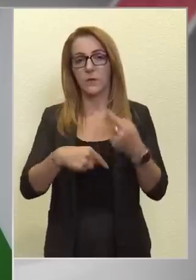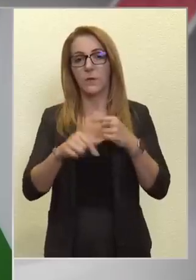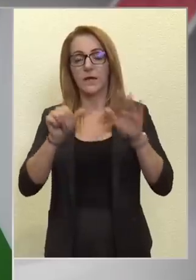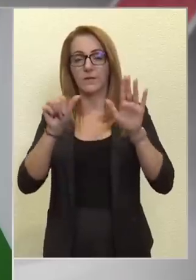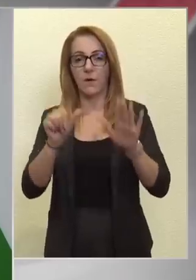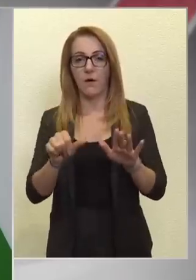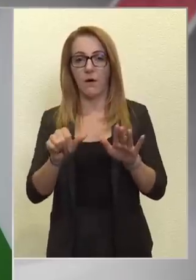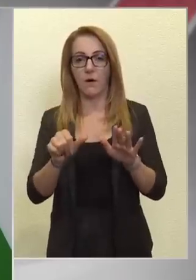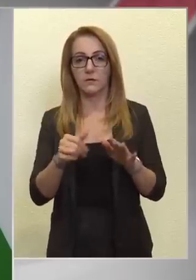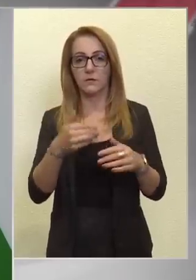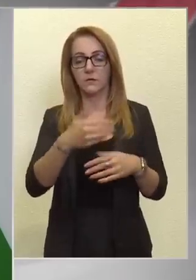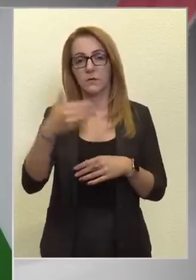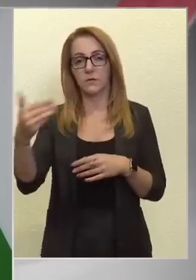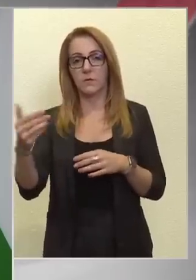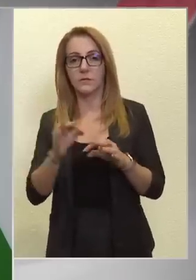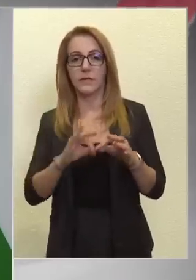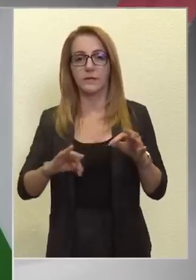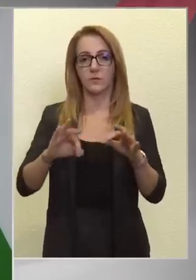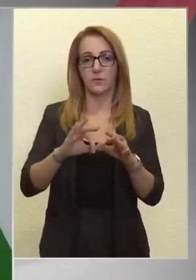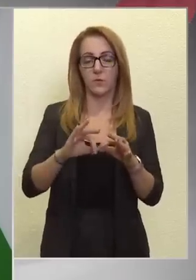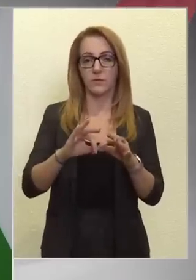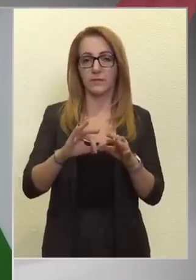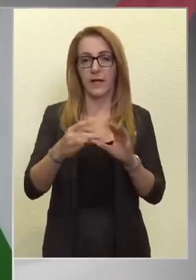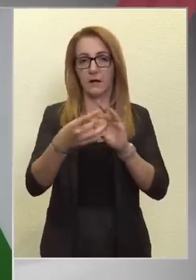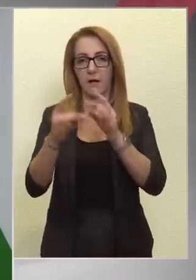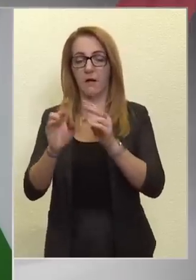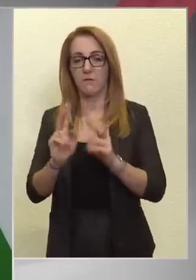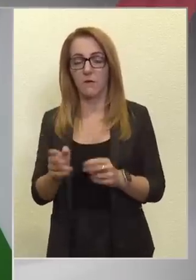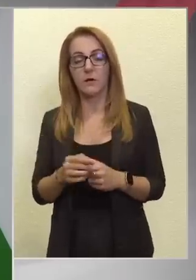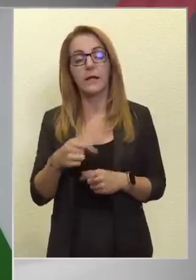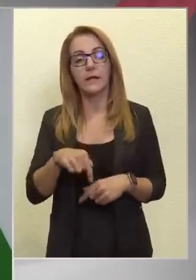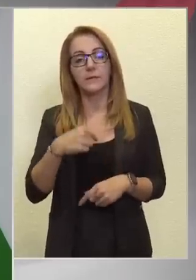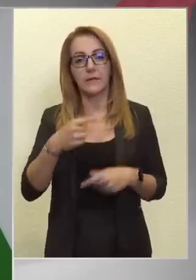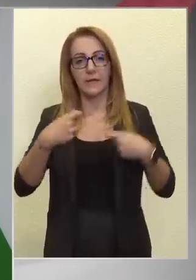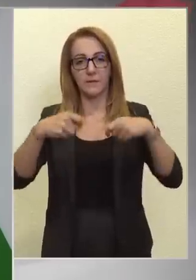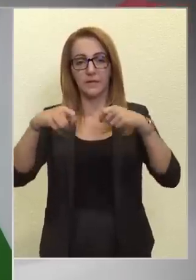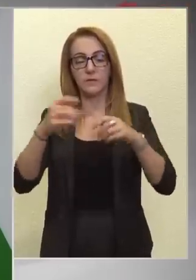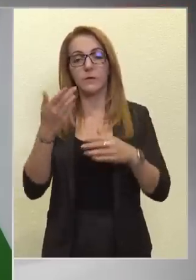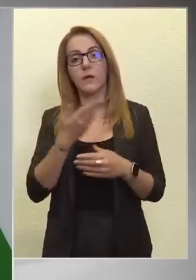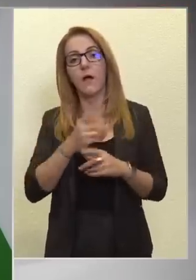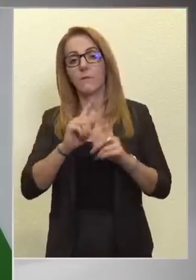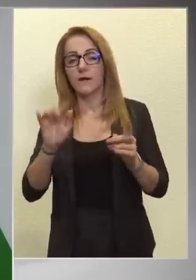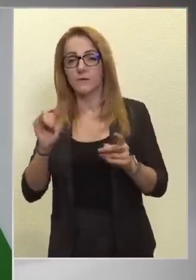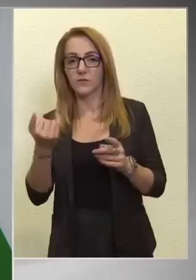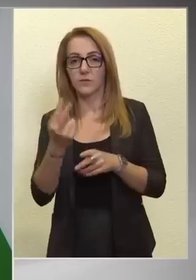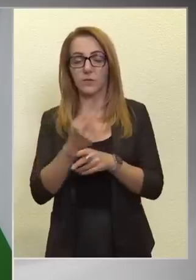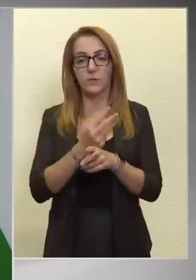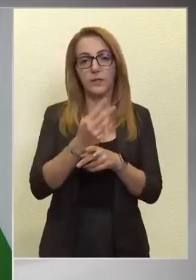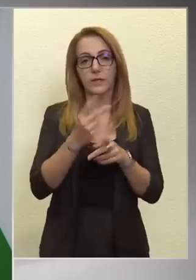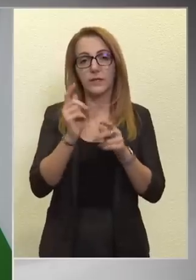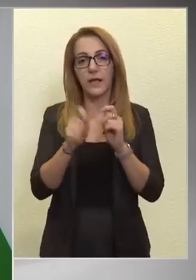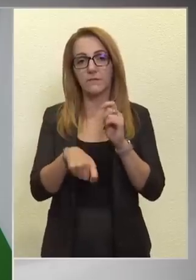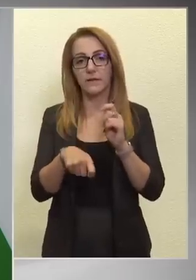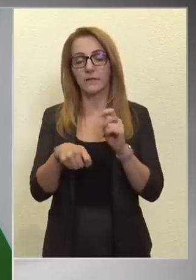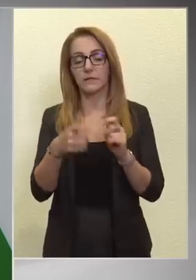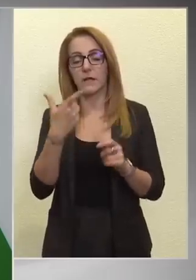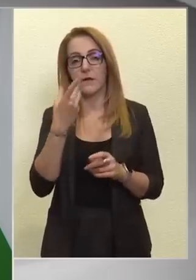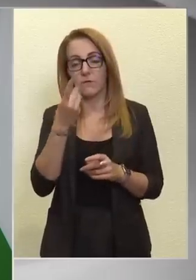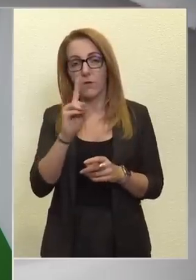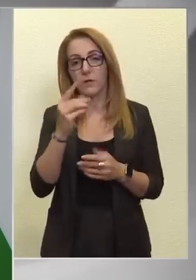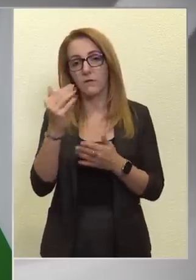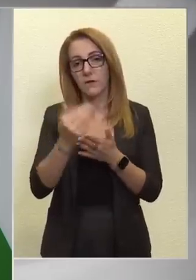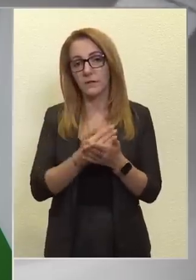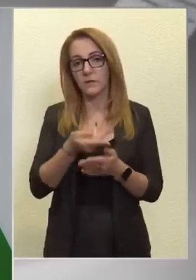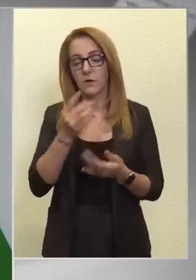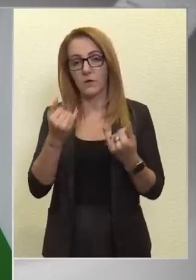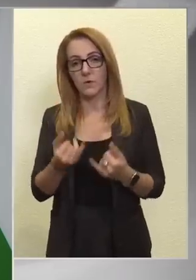szomszédos országgal van interkonnektora Magyarországnak, ezeket ennek érdekében mi építettük ki. Ha más is ugyanígy elvégezte volna ezt a feladat, akkor most nem lennénk